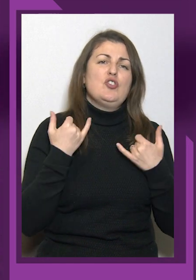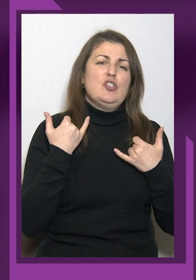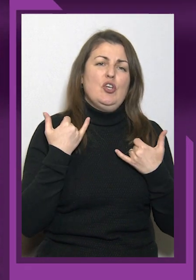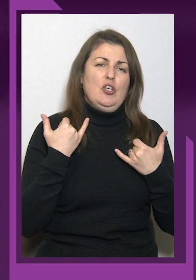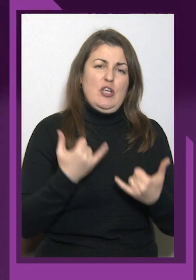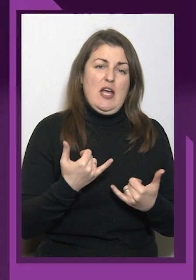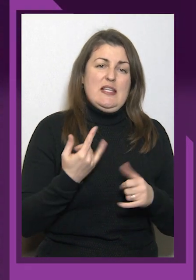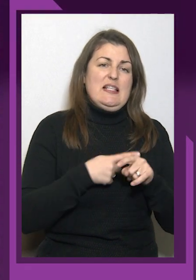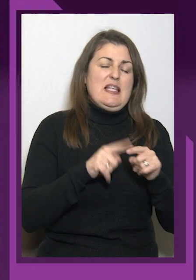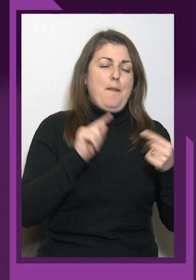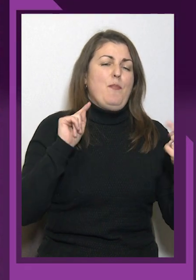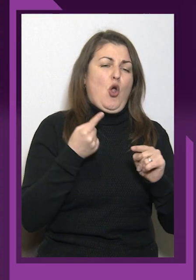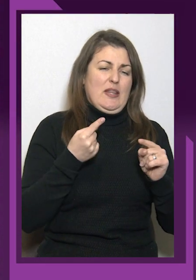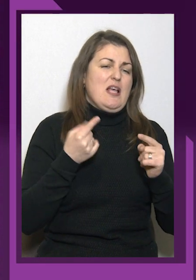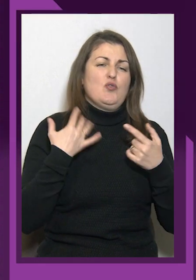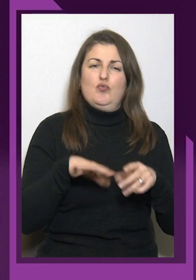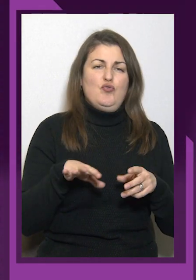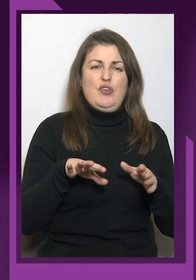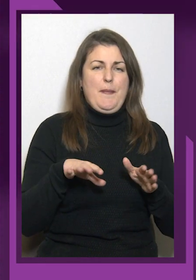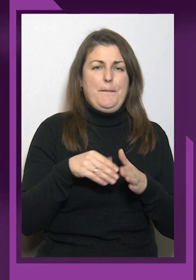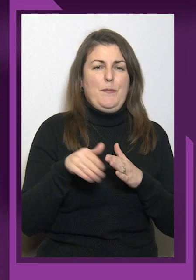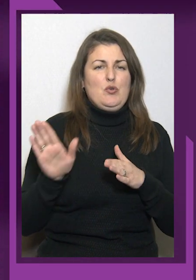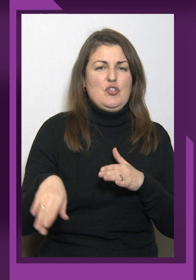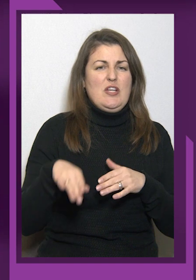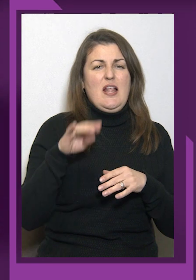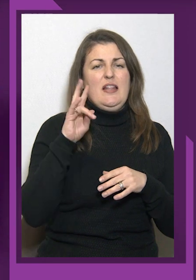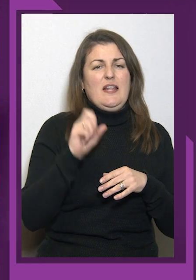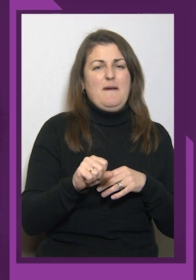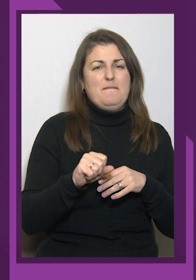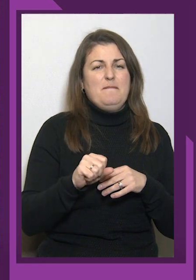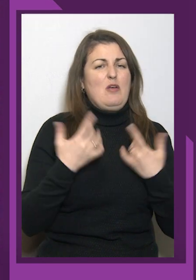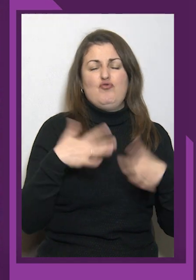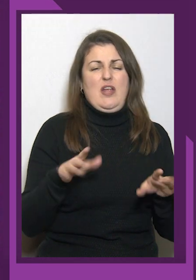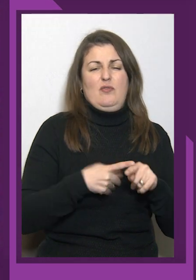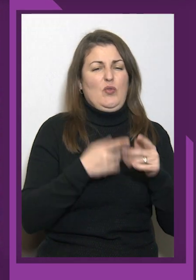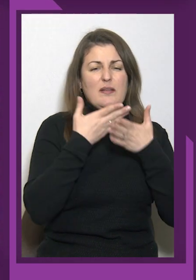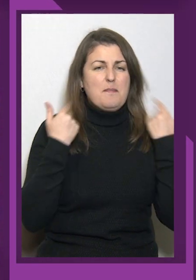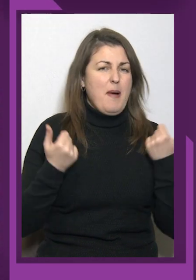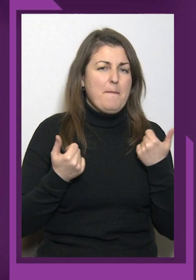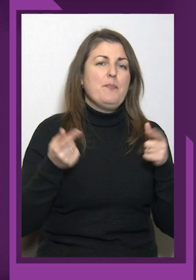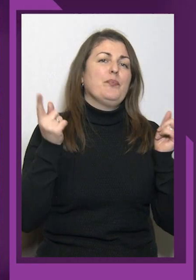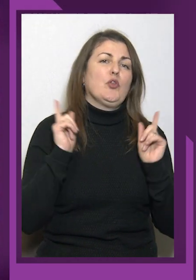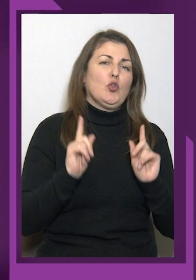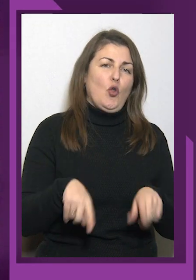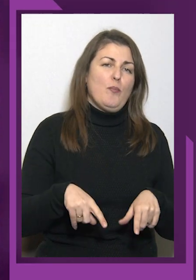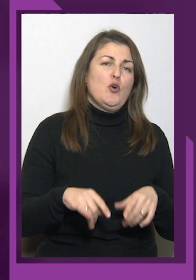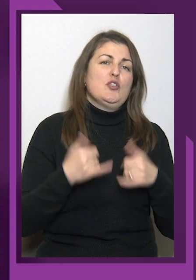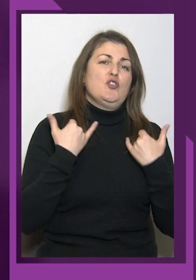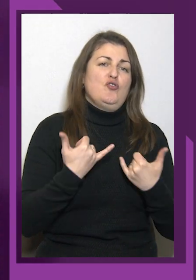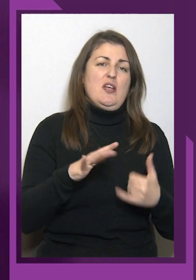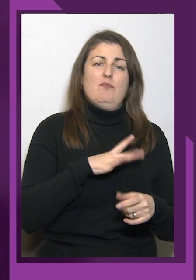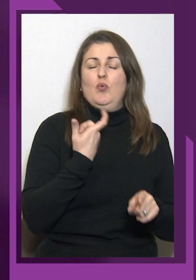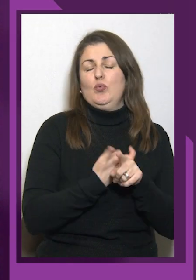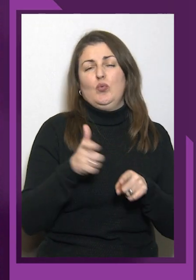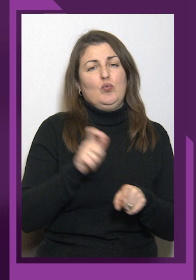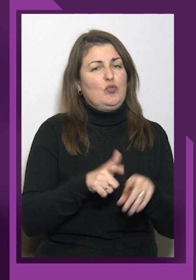якби, вже їх нема. Тому зараз було дуже добре, гарно. Тобто вже такого не